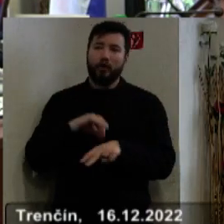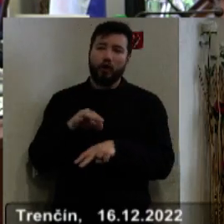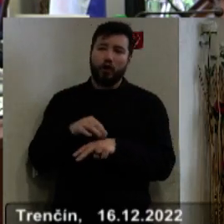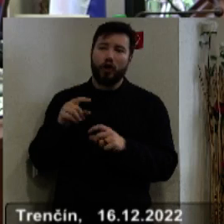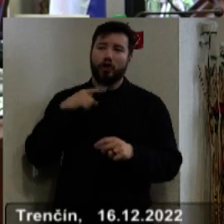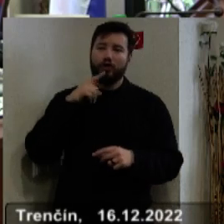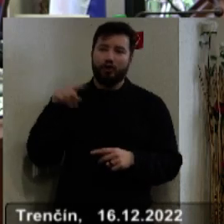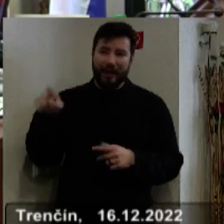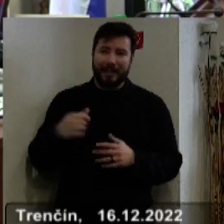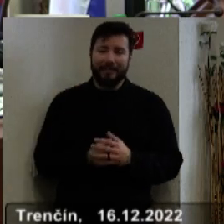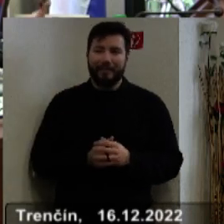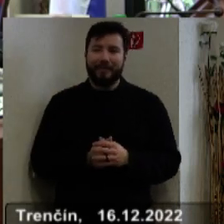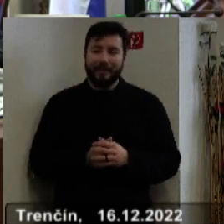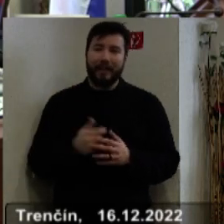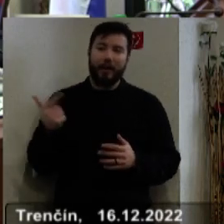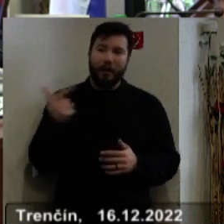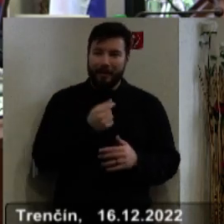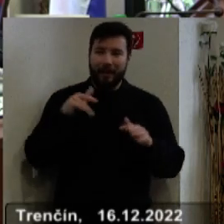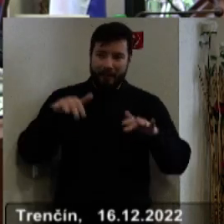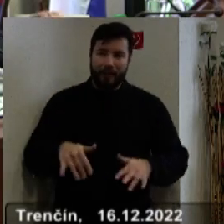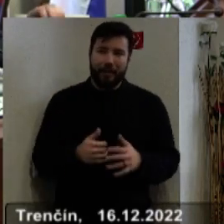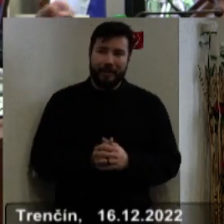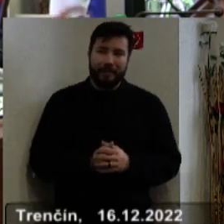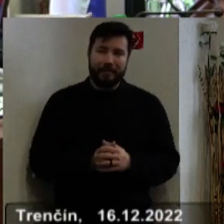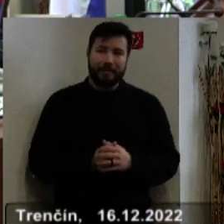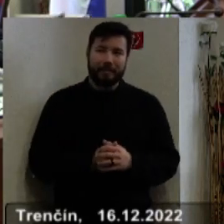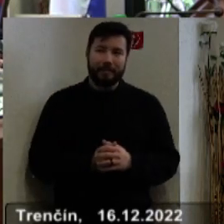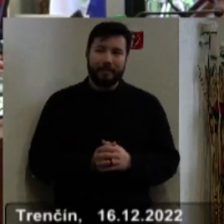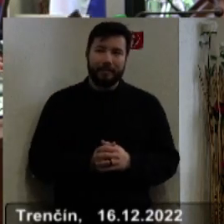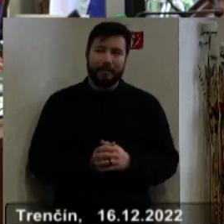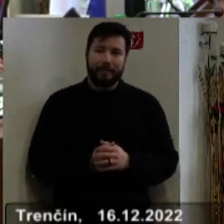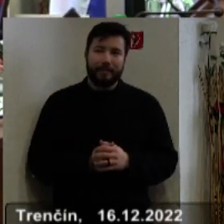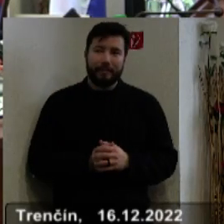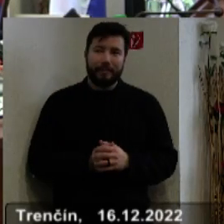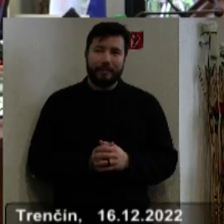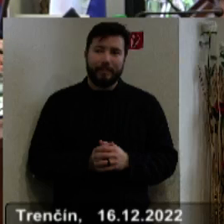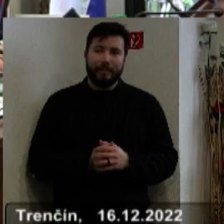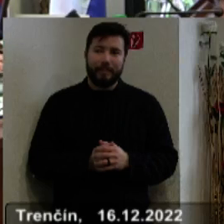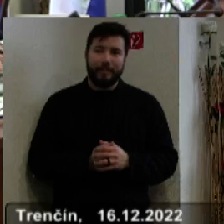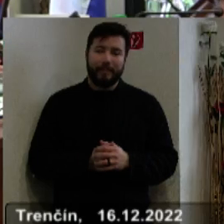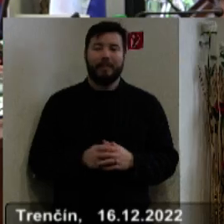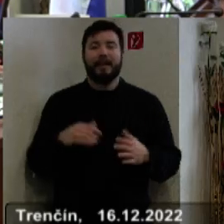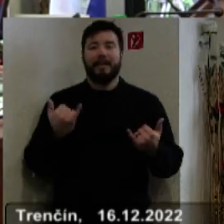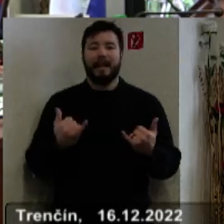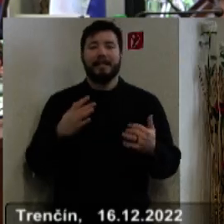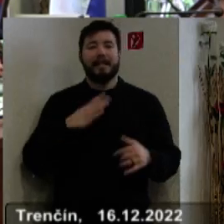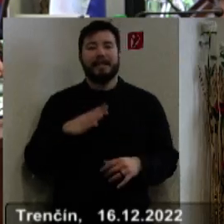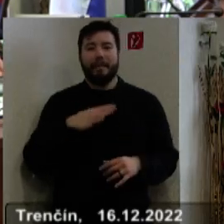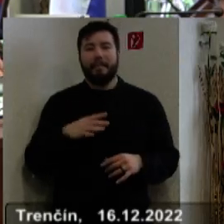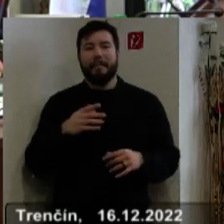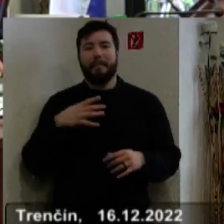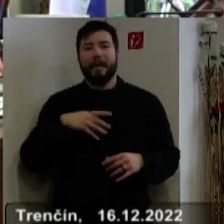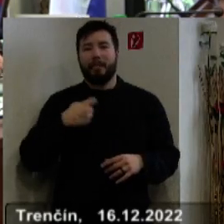Obidvaja sú vlastne tu prítomní. A chcem vás teraz, pani poslankyne, pani poslanci, požiadať, aby ste sa